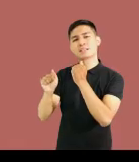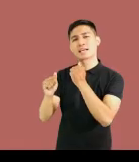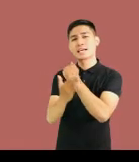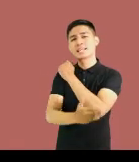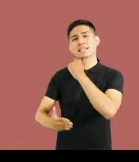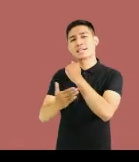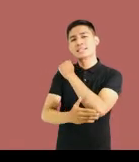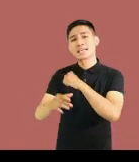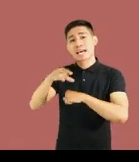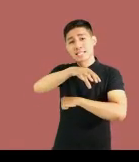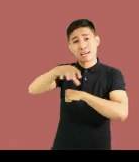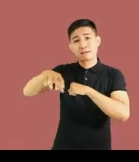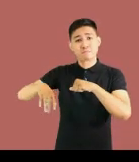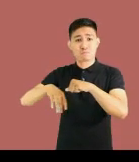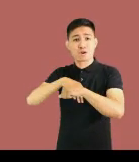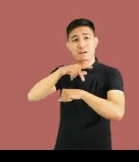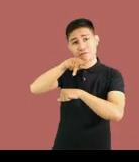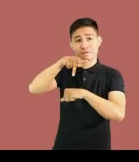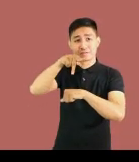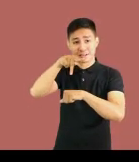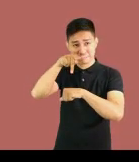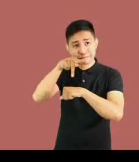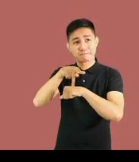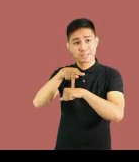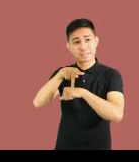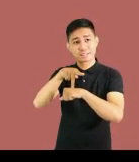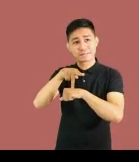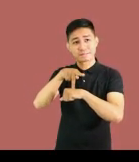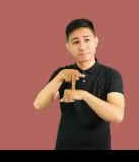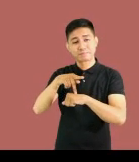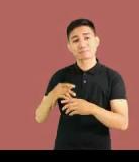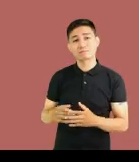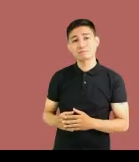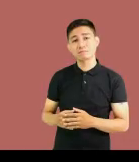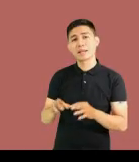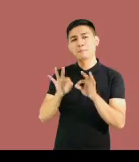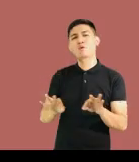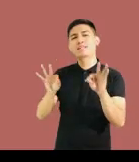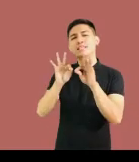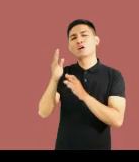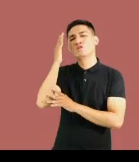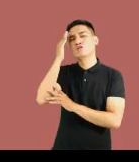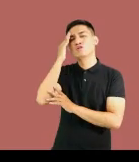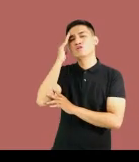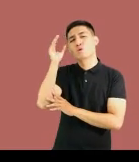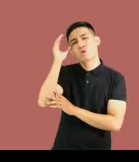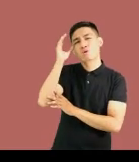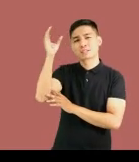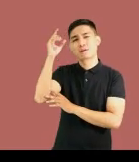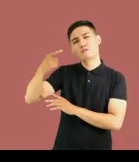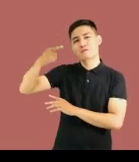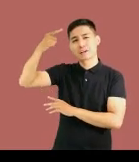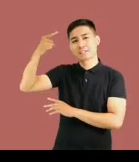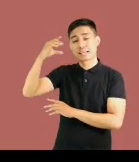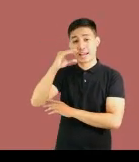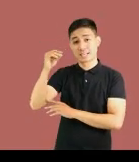sa lokasyon ng isang bansa ayon sa mga karating bansa nito. Balagang alam natin ang konsepto